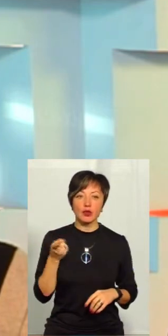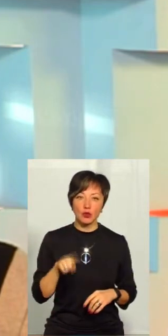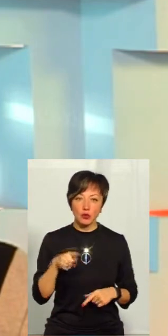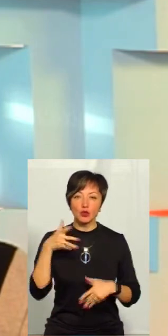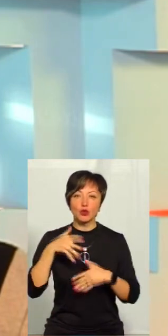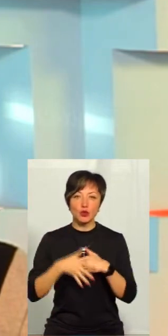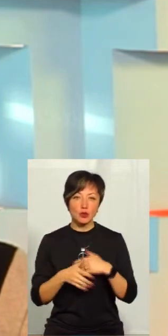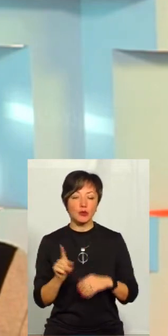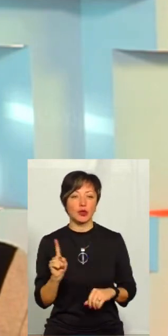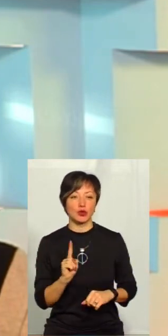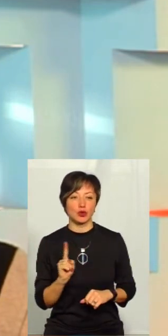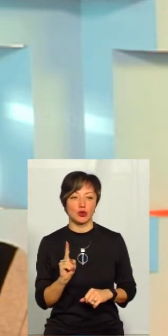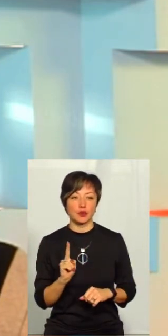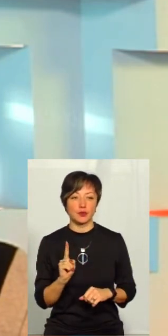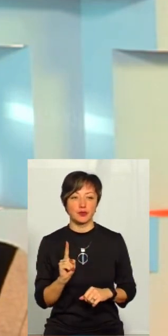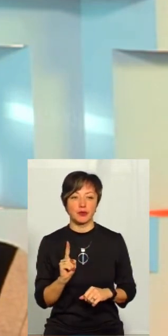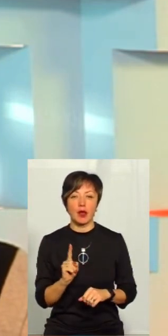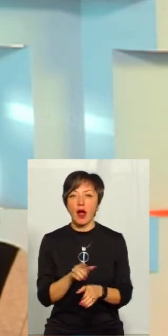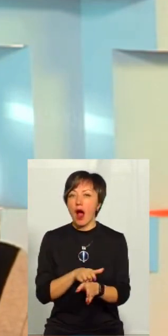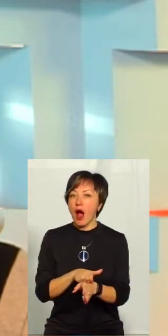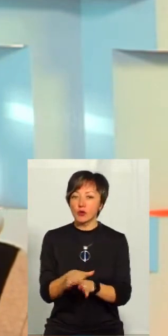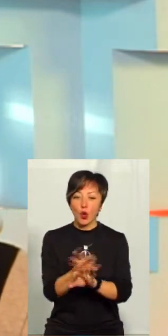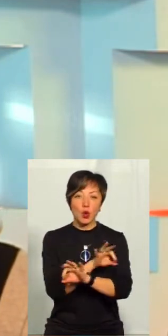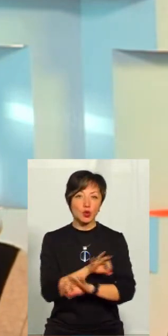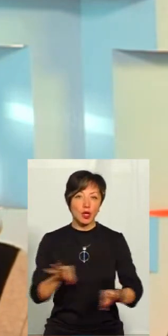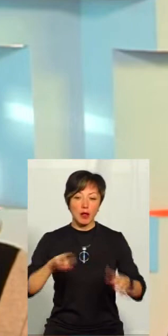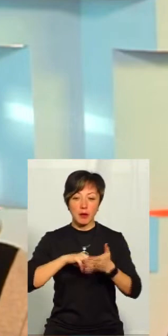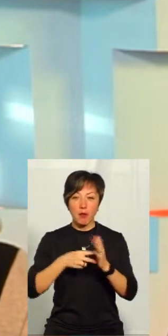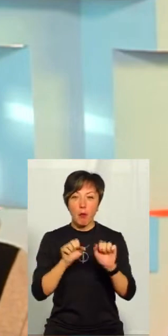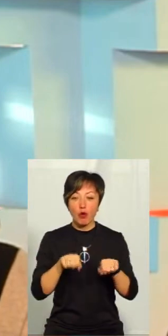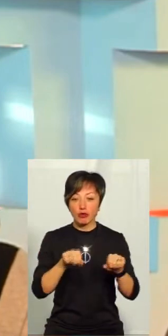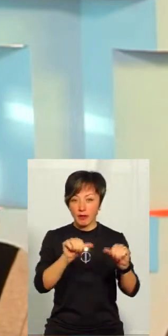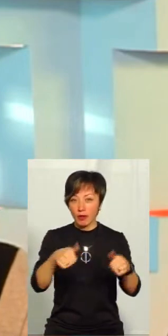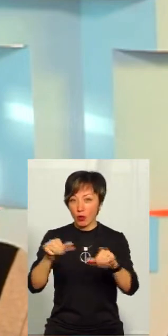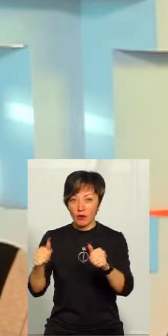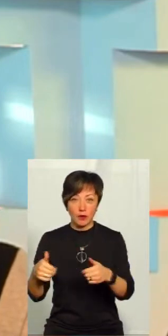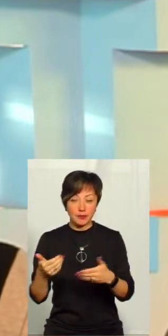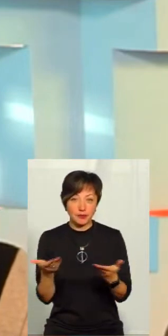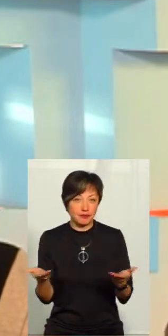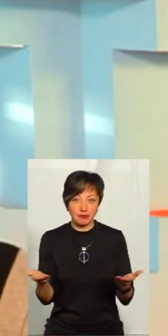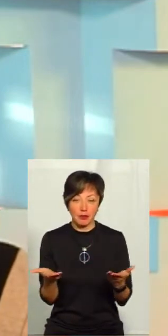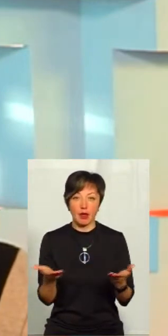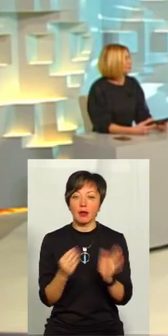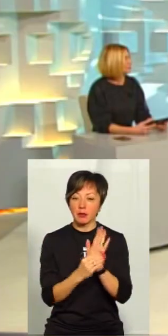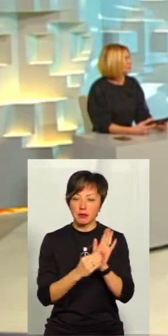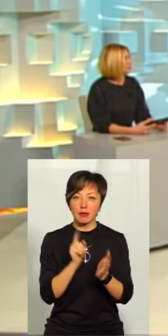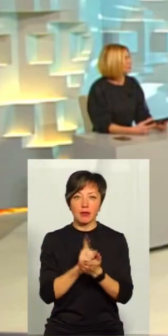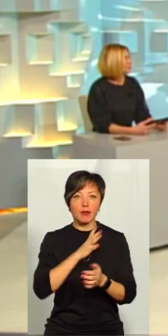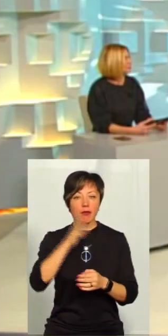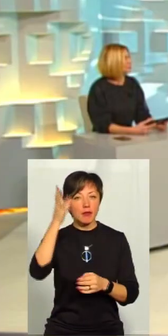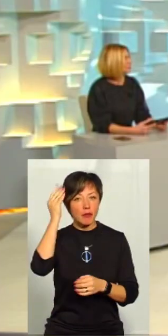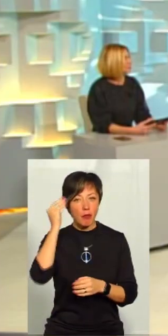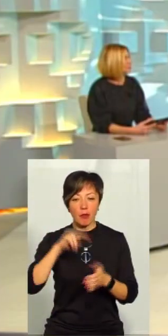зрозуміло, що абсолютно досконало передбачити можливі конфігурації, адже в методіці написано, що мають бути